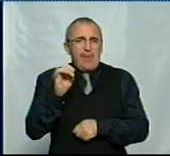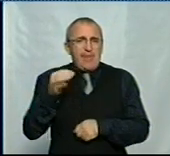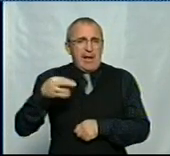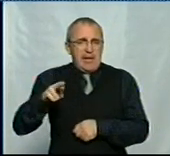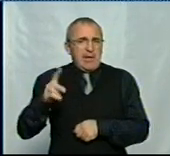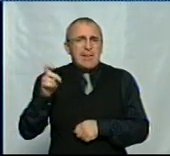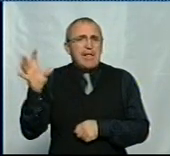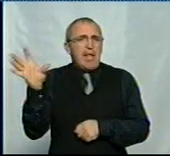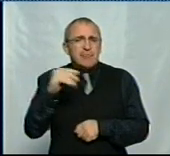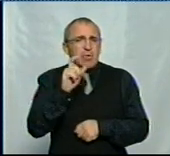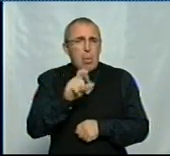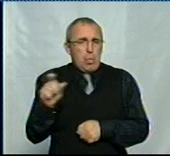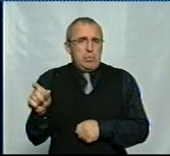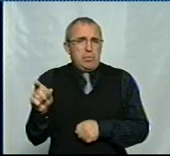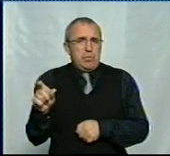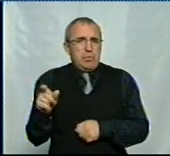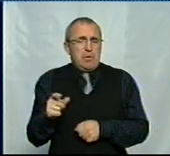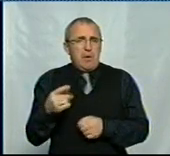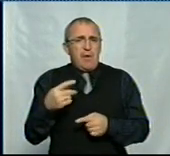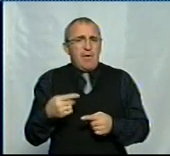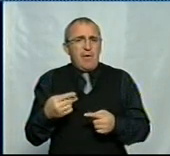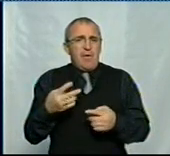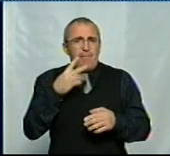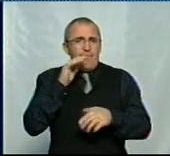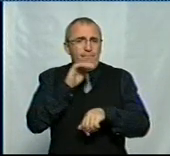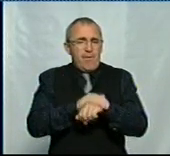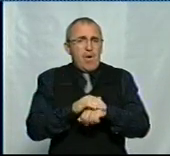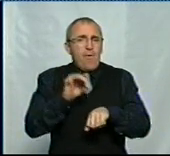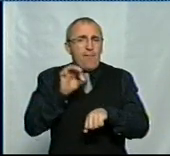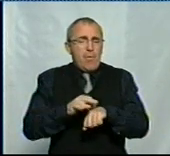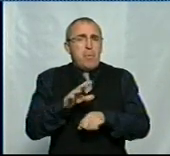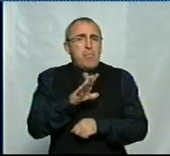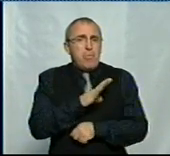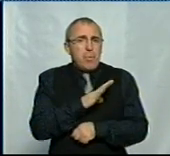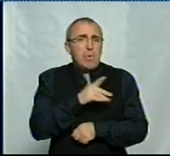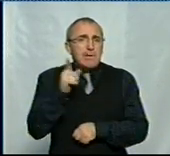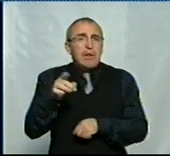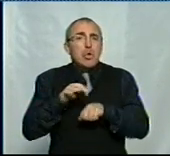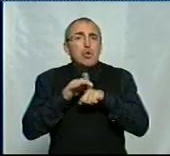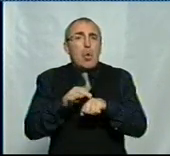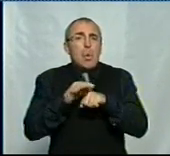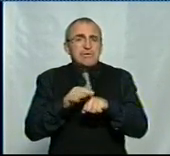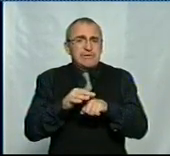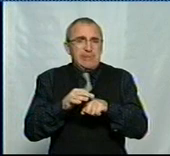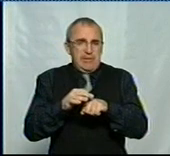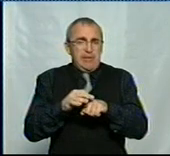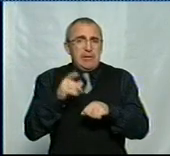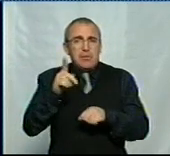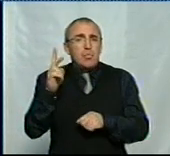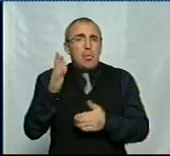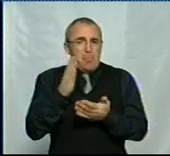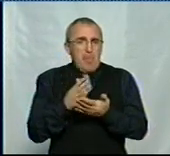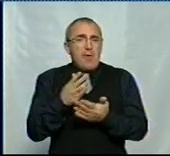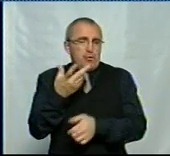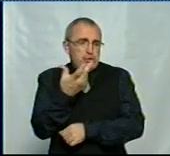так там не всі люди виявилися хворими, тобто були ті носії. Це ті, хто мав